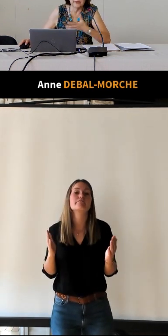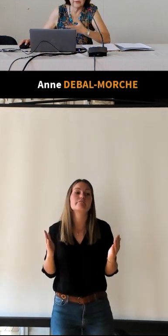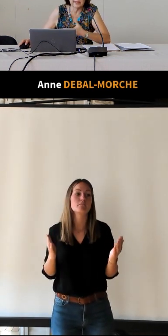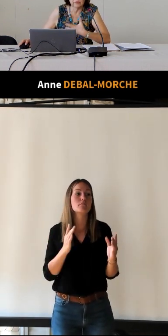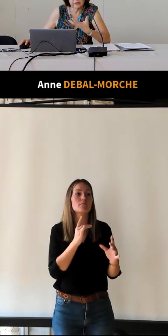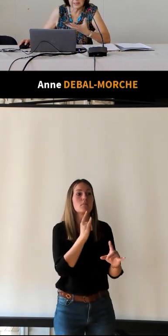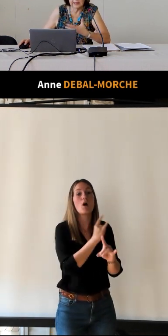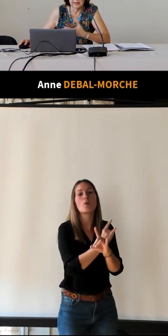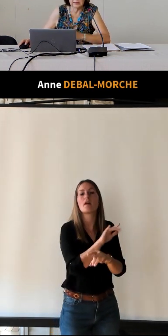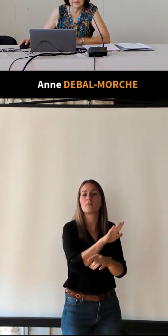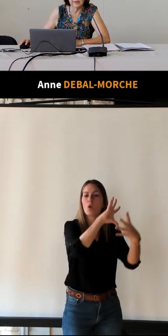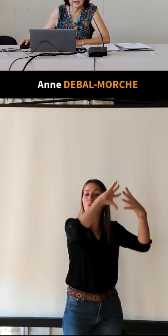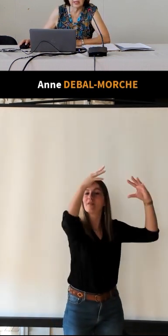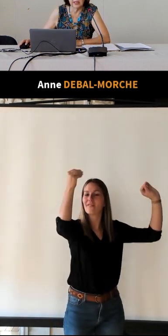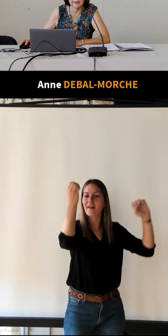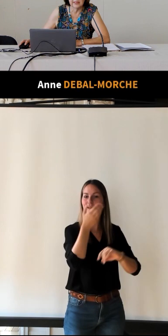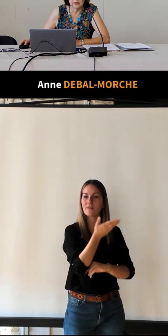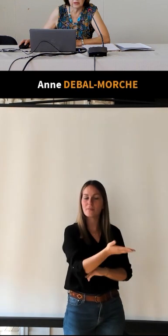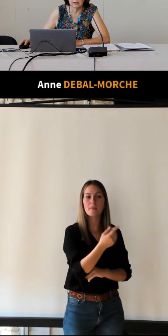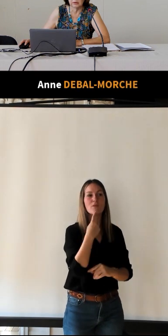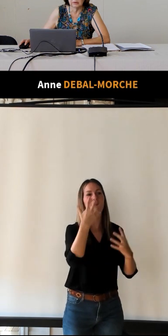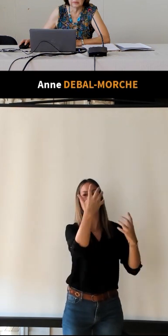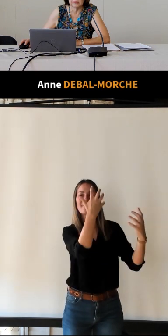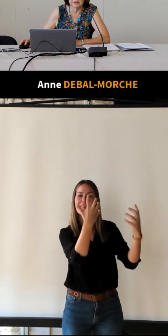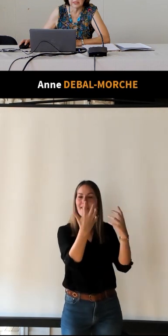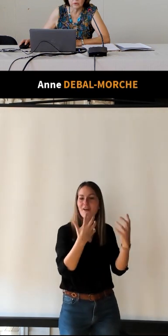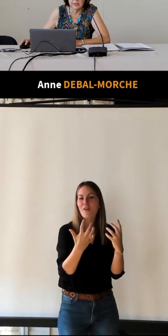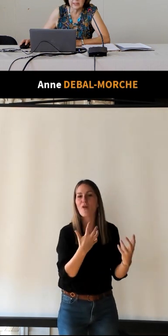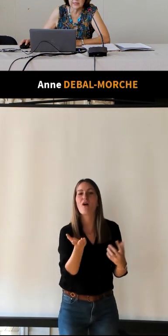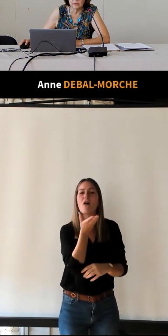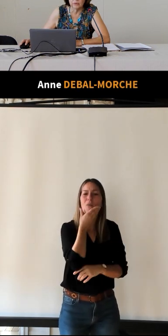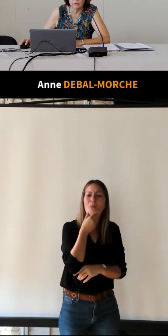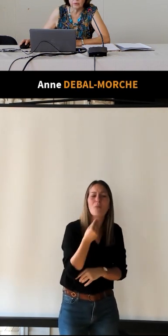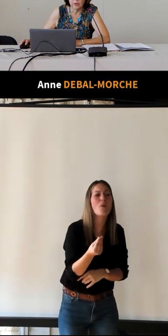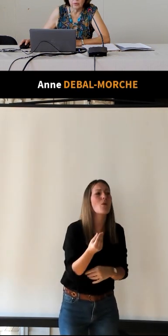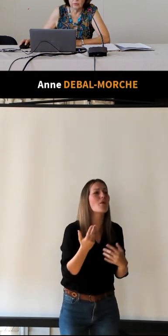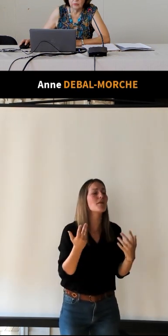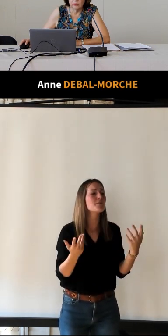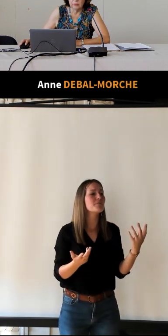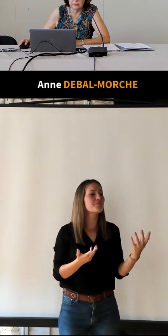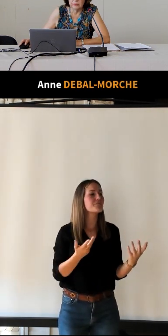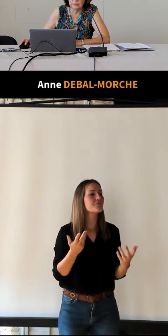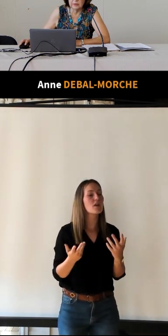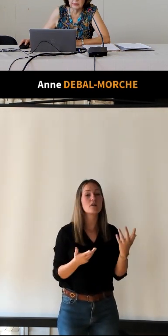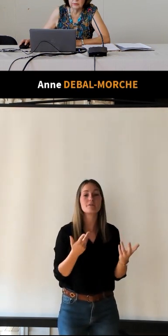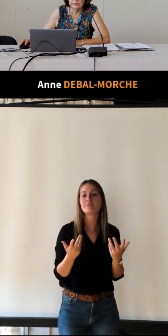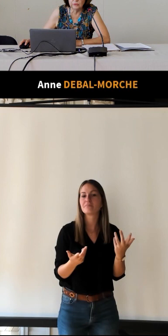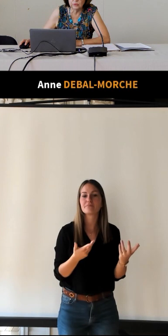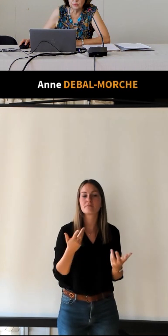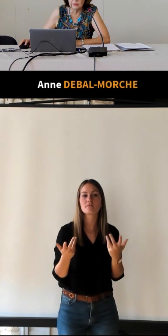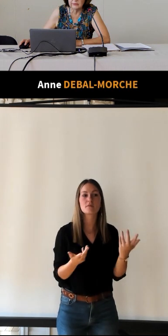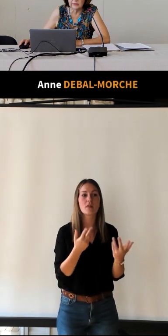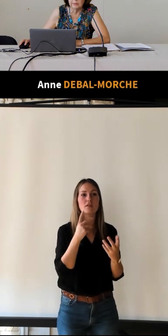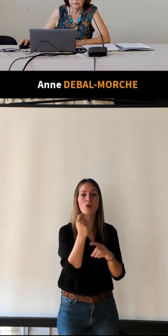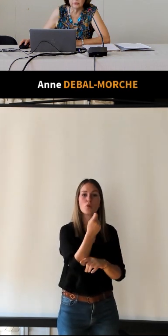'hôtel de l'univers, donc, vous avez un décor très joli, c'est une vue